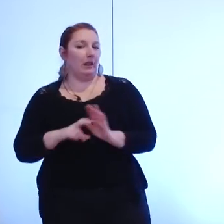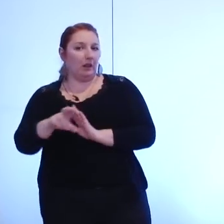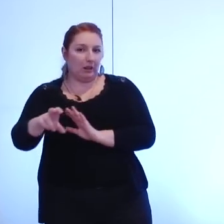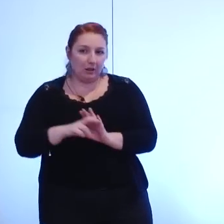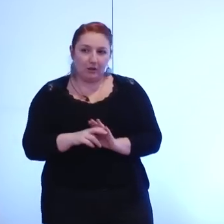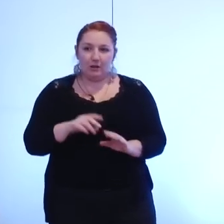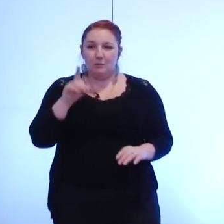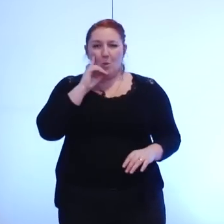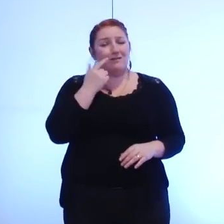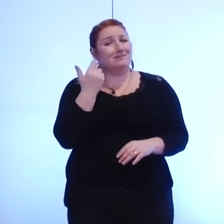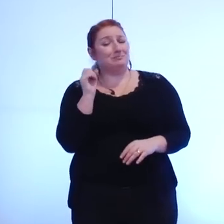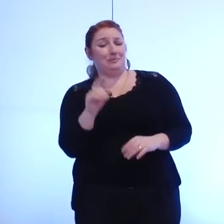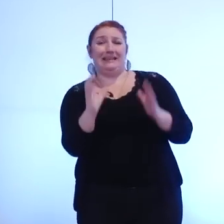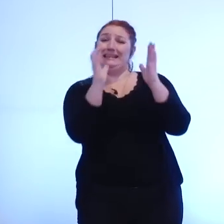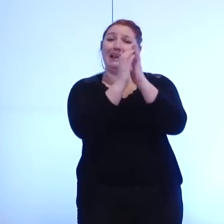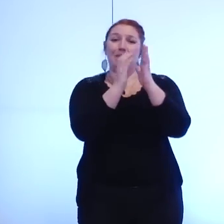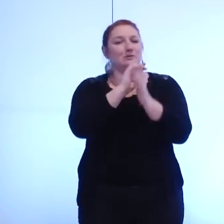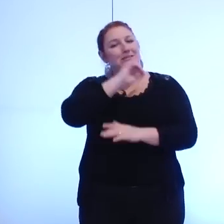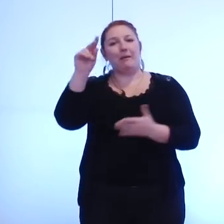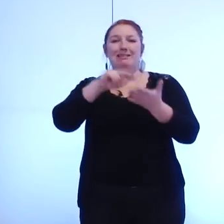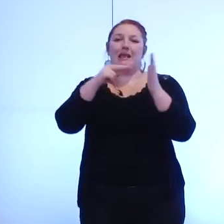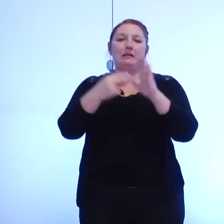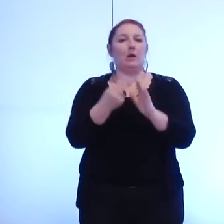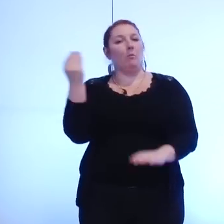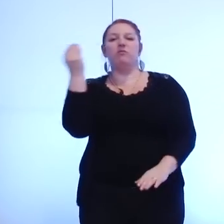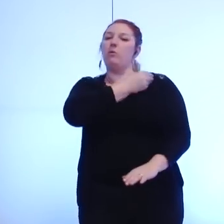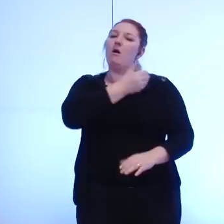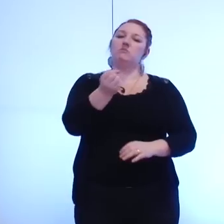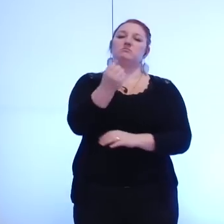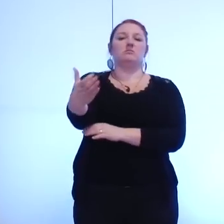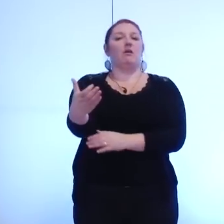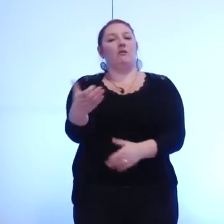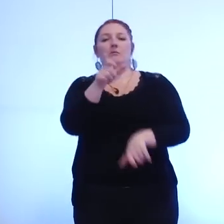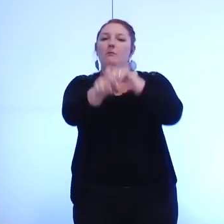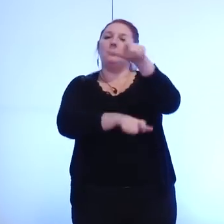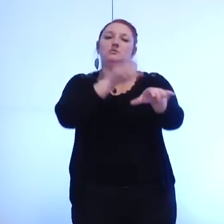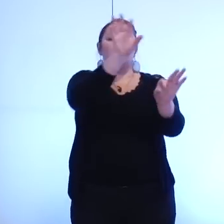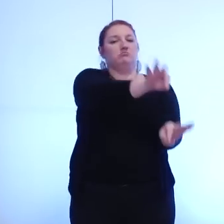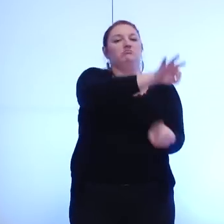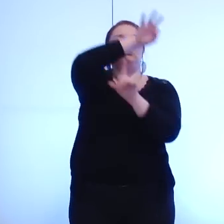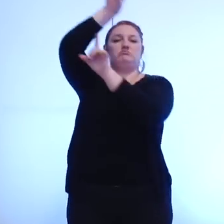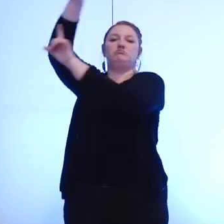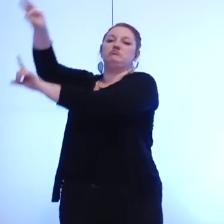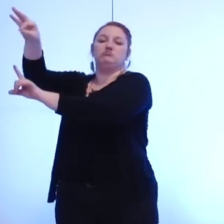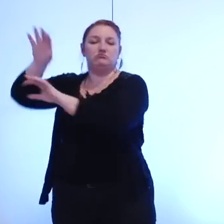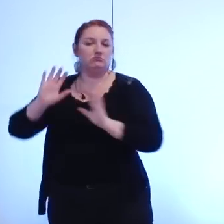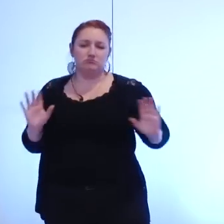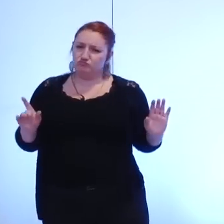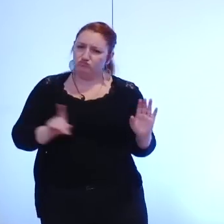'une simple délibération technique qui acte froidement le transfert d'agents d'une collectivité à